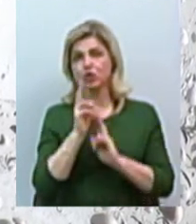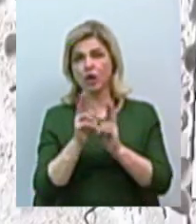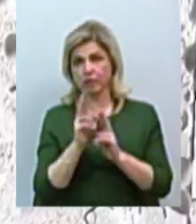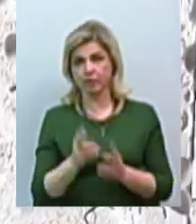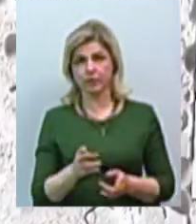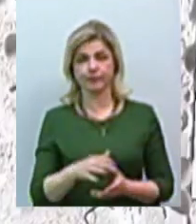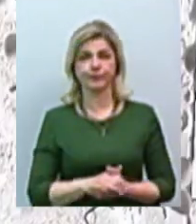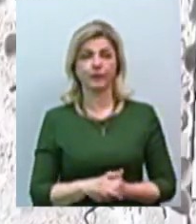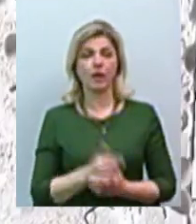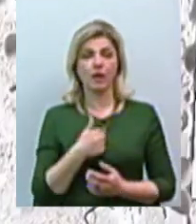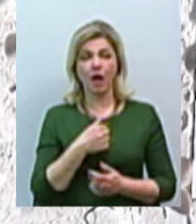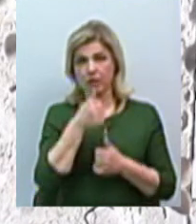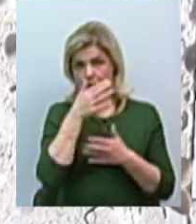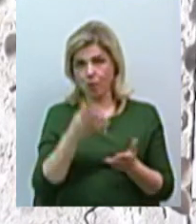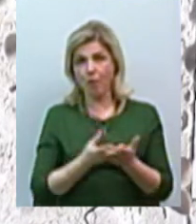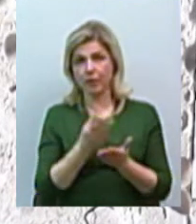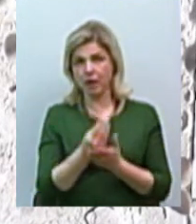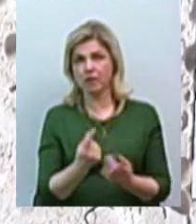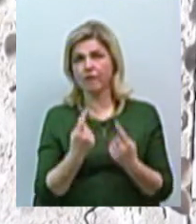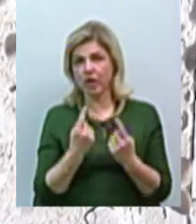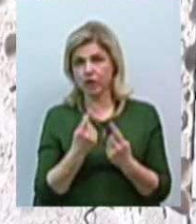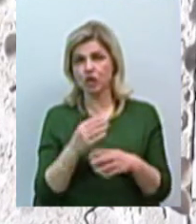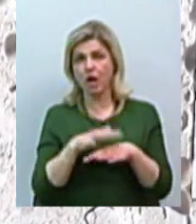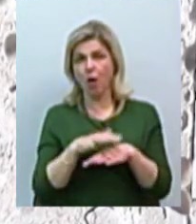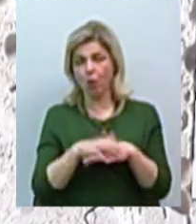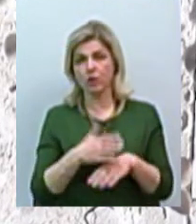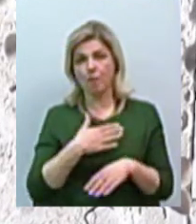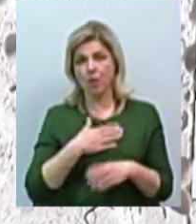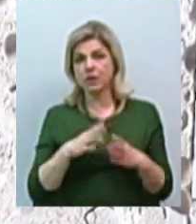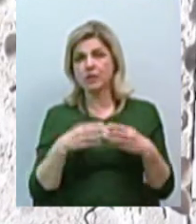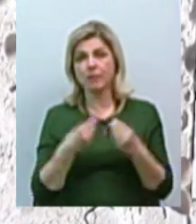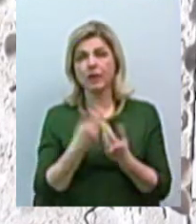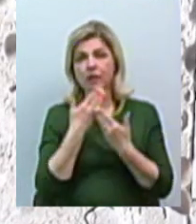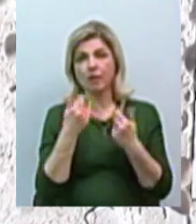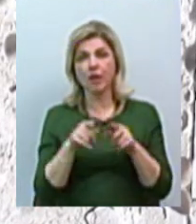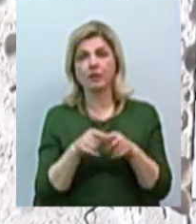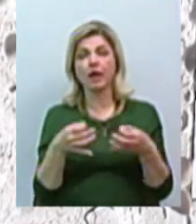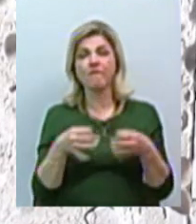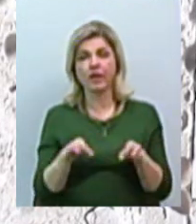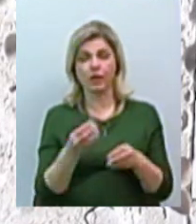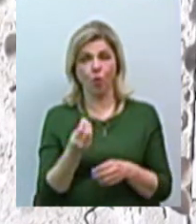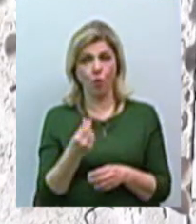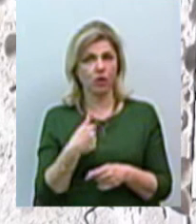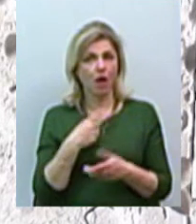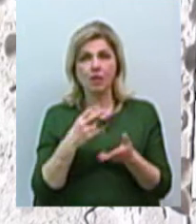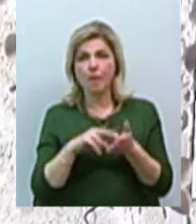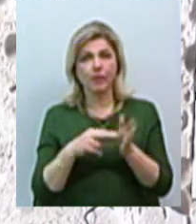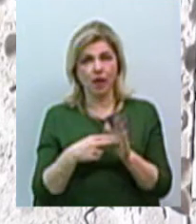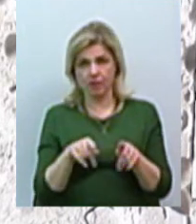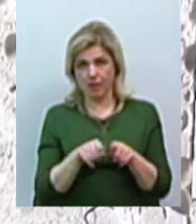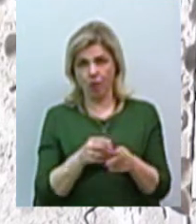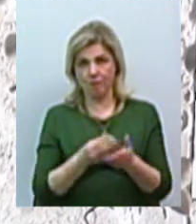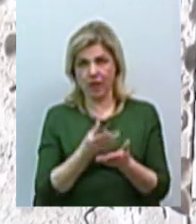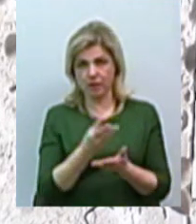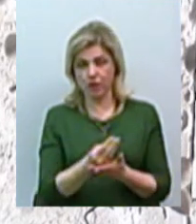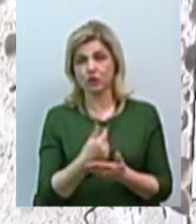скрізь. Я просто не можу сплатити цей величезний рахунок, в моєї сім'ї нема таких вільних коштів, я не розраховувала на такий платіж. І